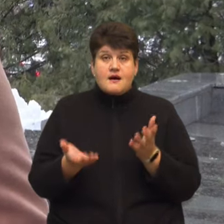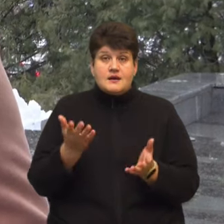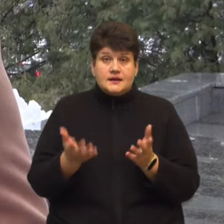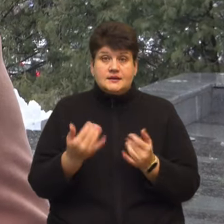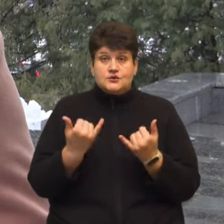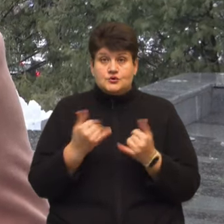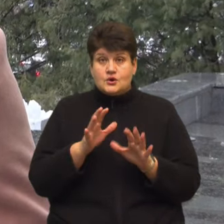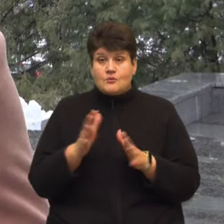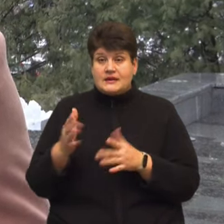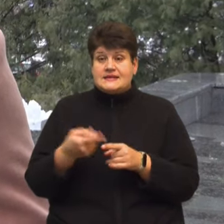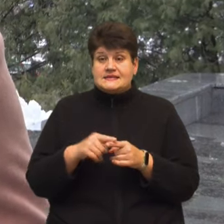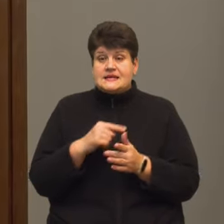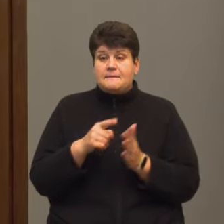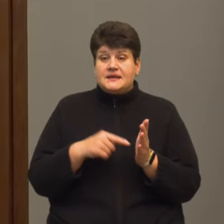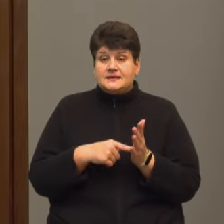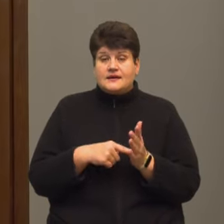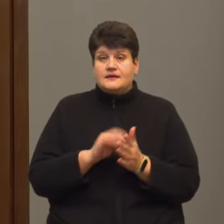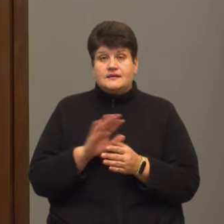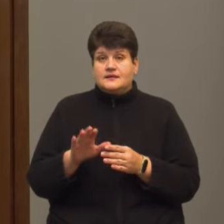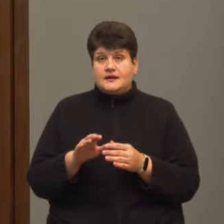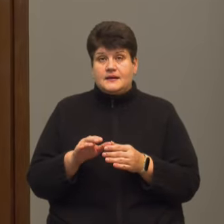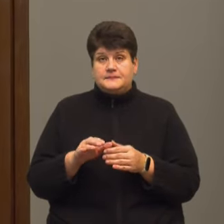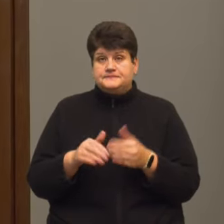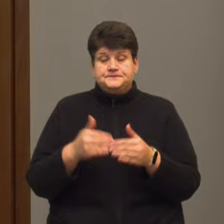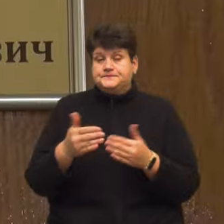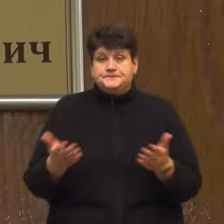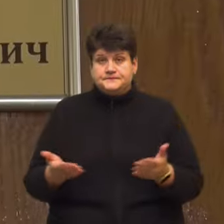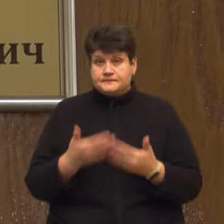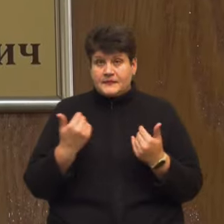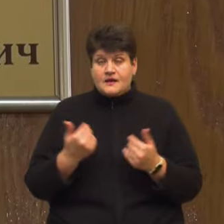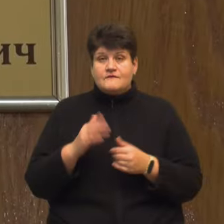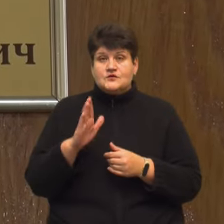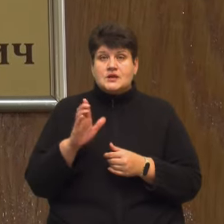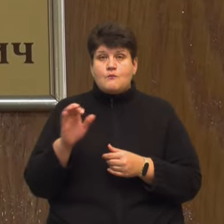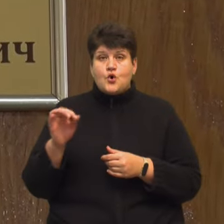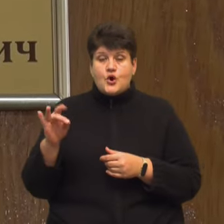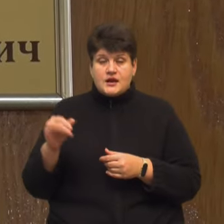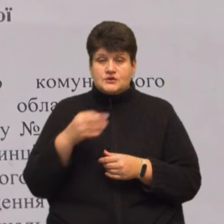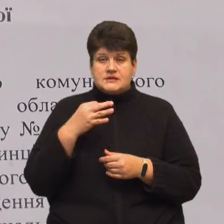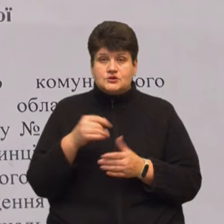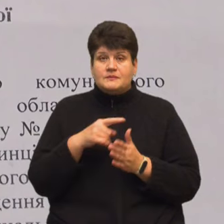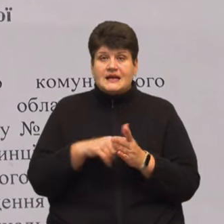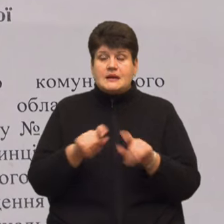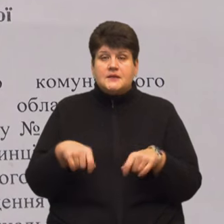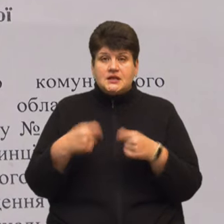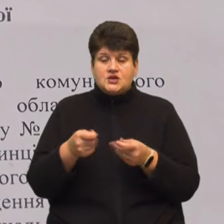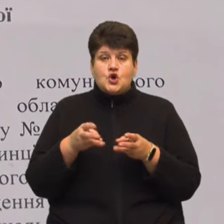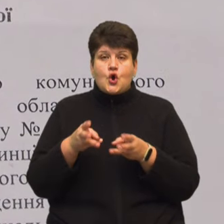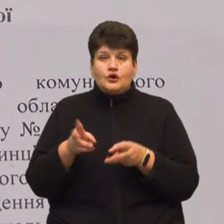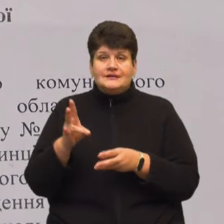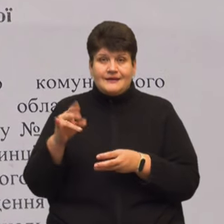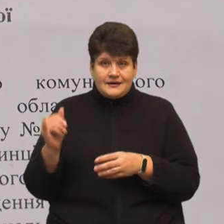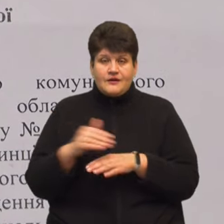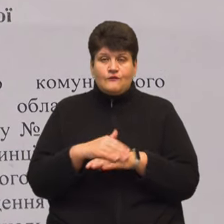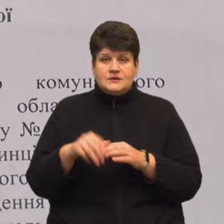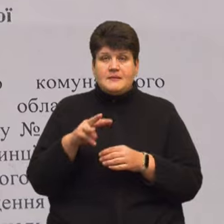момент це питання ще так не зрушилося. Володимир Боліщук не на камеру розповів, питання передачі котельні на вулиці Мазепи-3